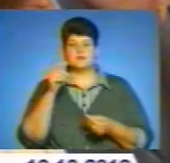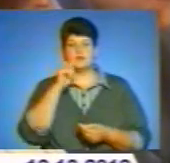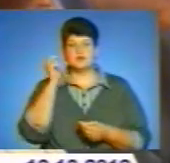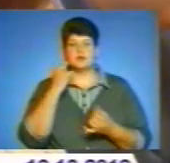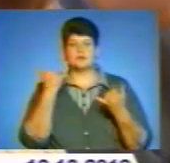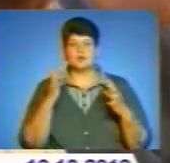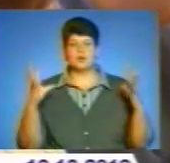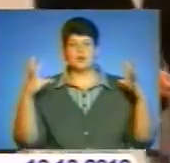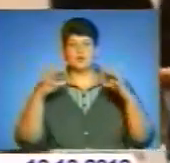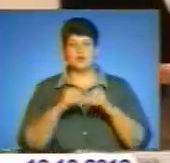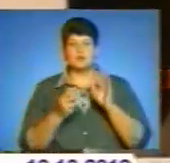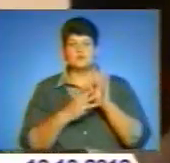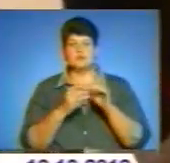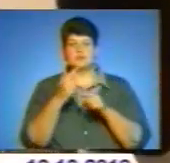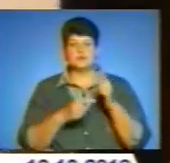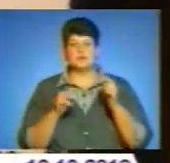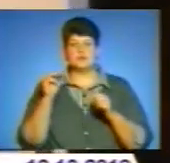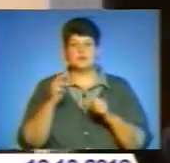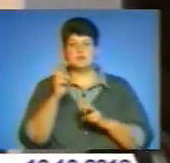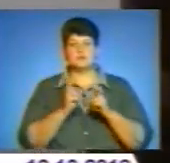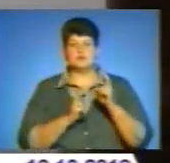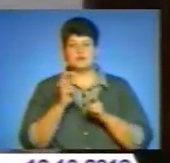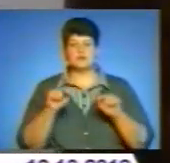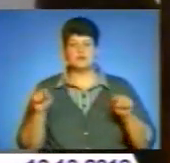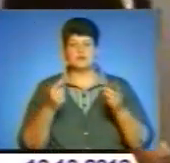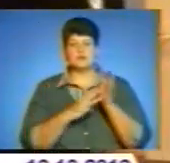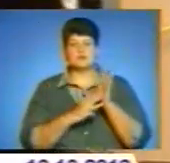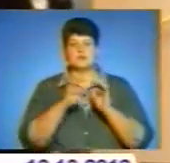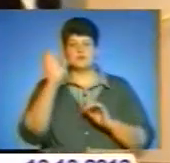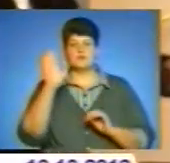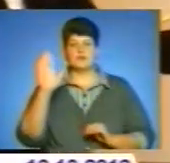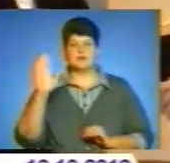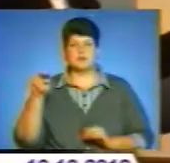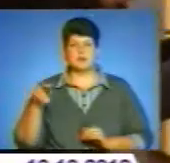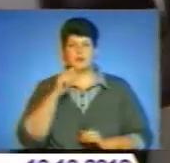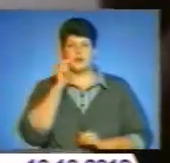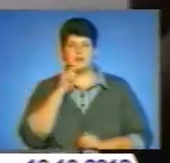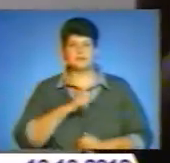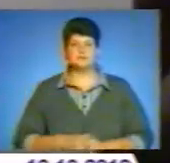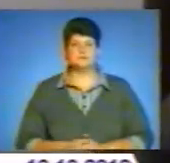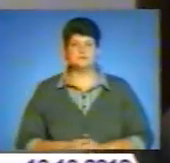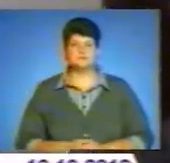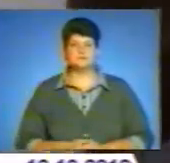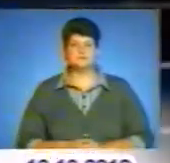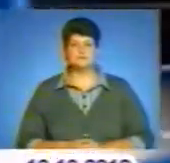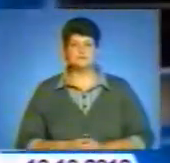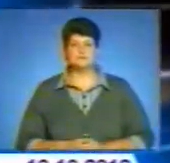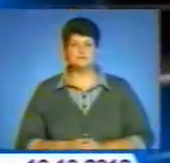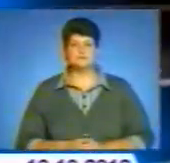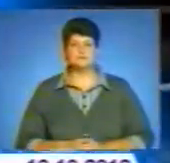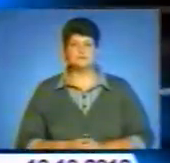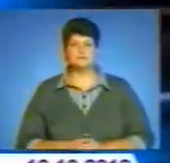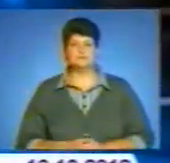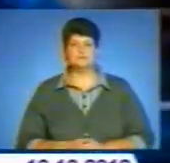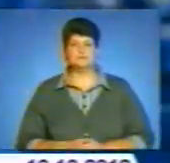медійної галузі до Федерації роботодавців України, яка нині об'єднує близько 8,5 тисяч підприємств, що створює 70% ВВП